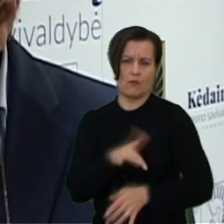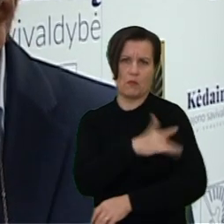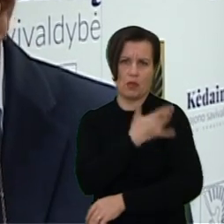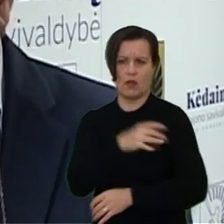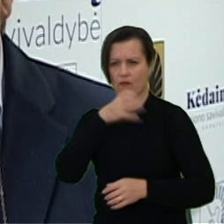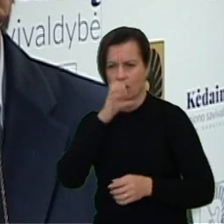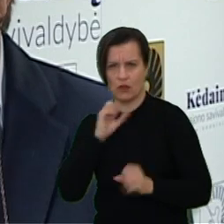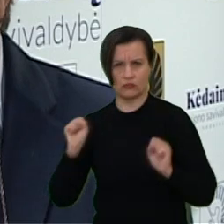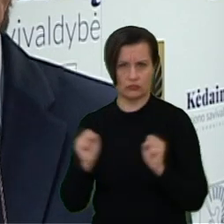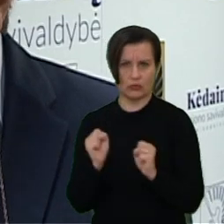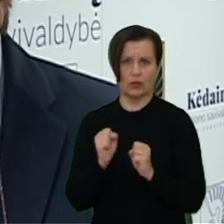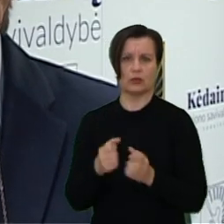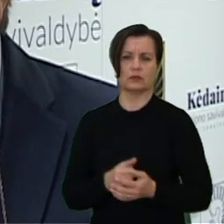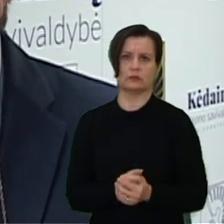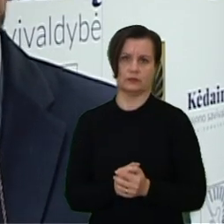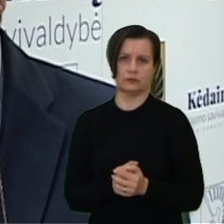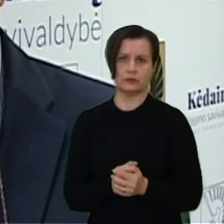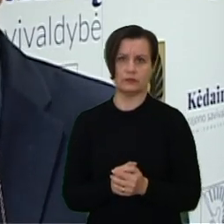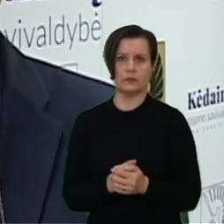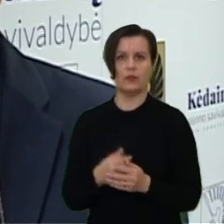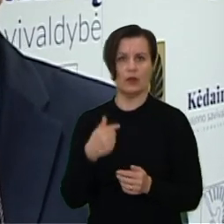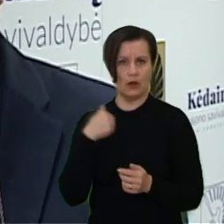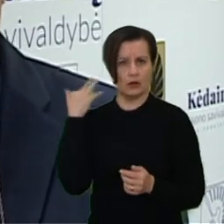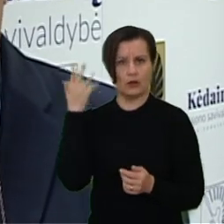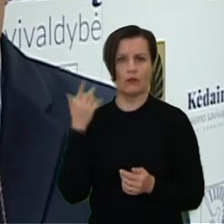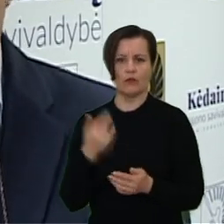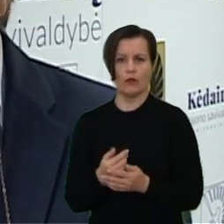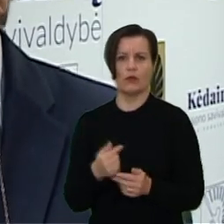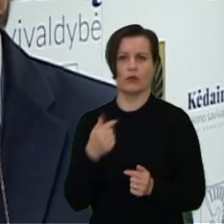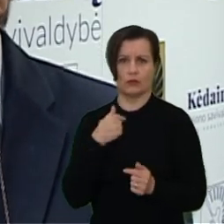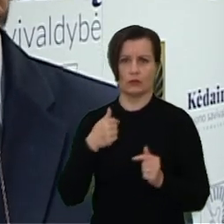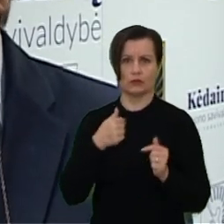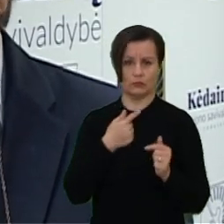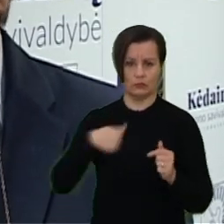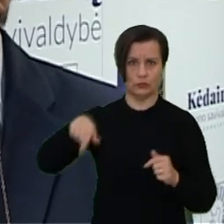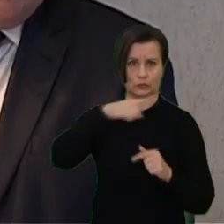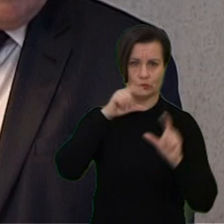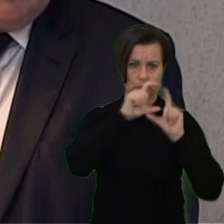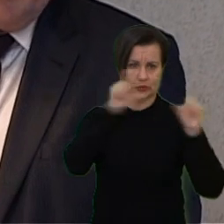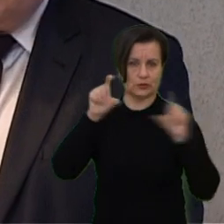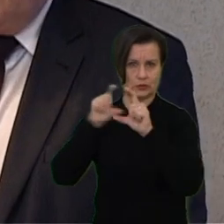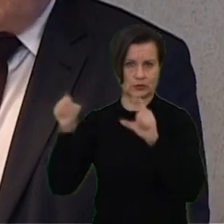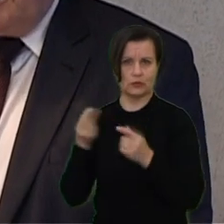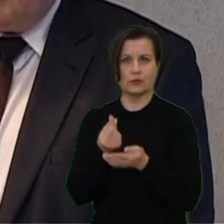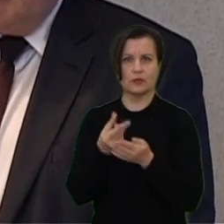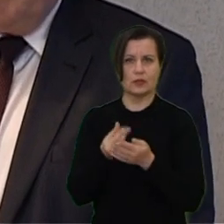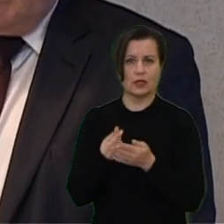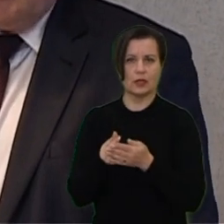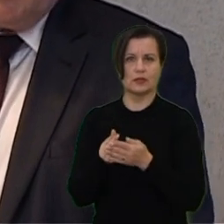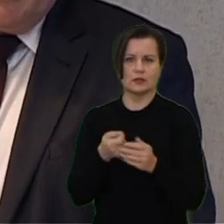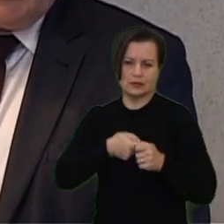paslaugom vandeniu, patiekimu, taigi aš galvoju, kad įtampos mūsų įstaigos finansiniais įtampos